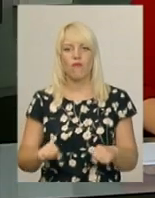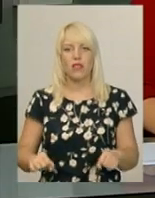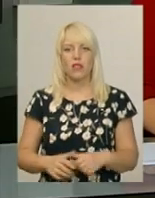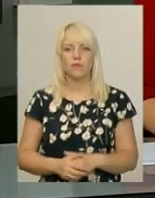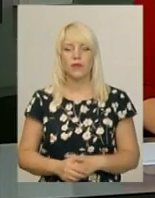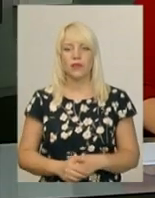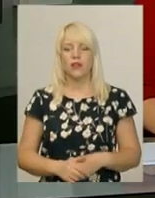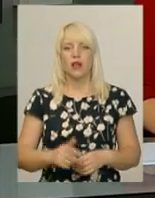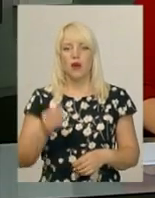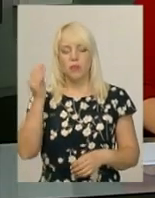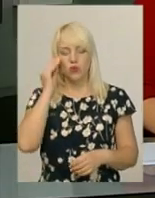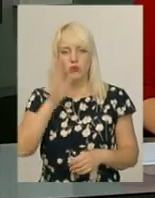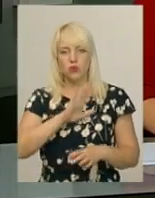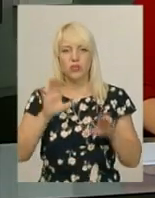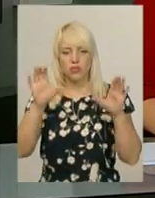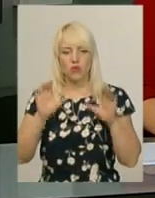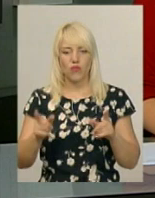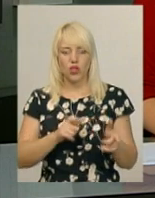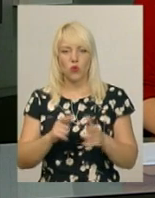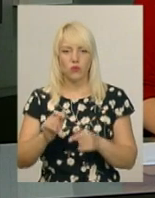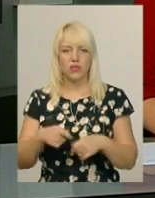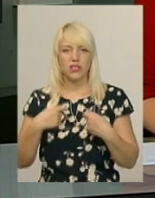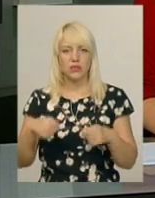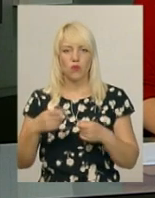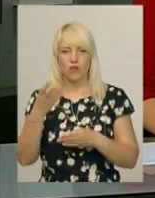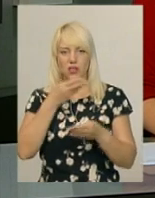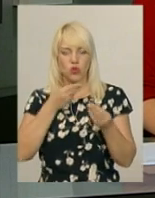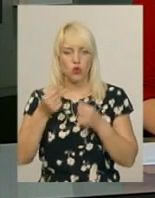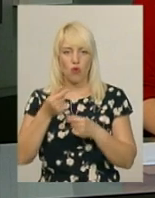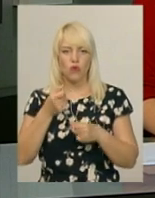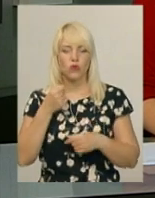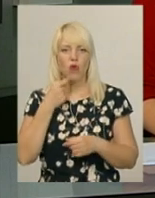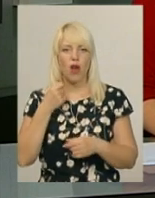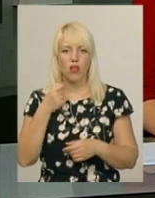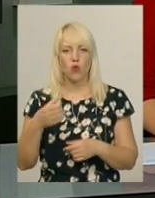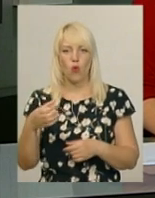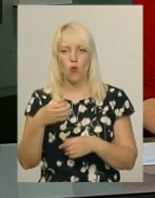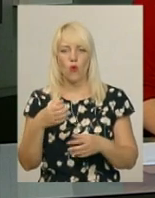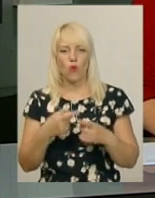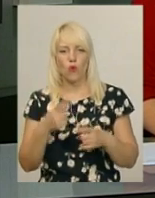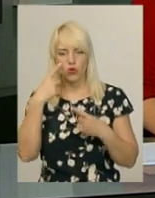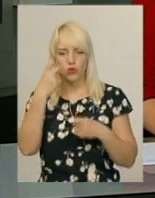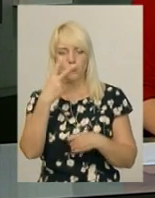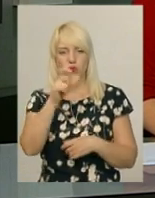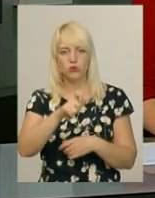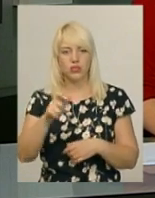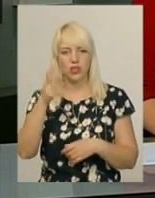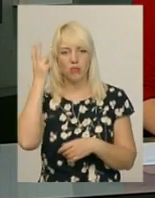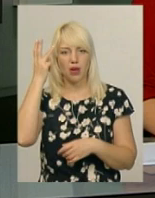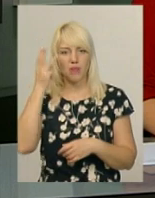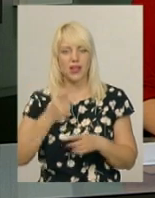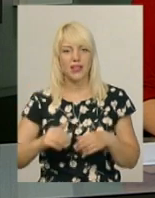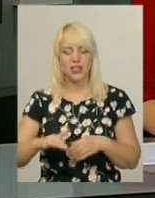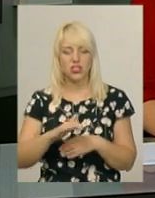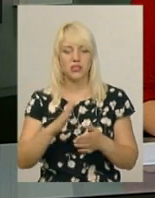Про підозру у незаконному виготовленні та збуті фальсифікованого алкоголю оголосили двом жителям Хмельниччини. Місце перебування